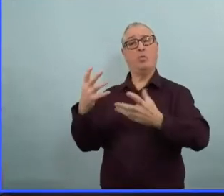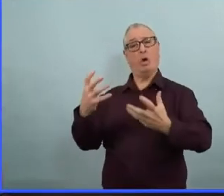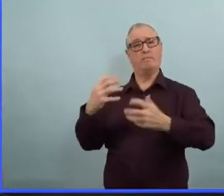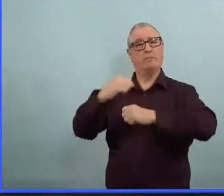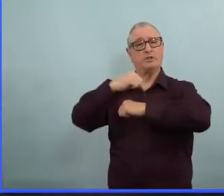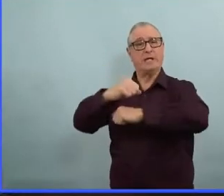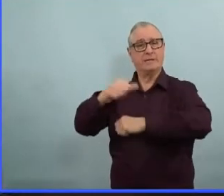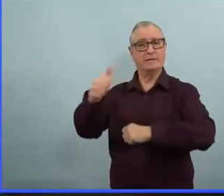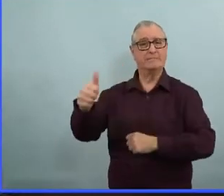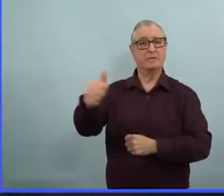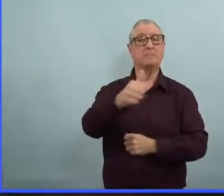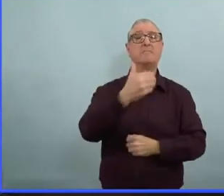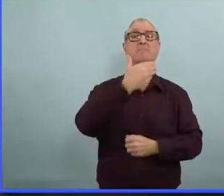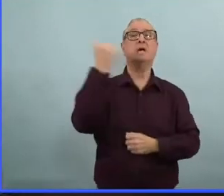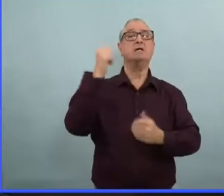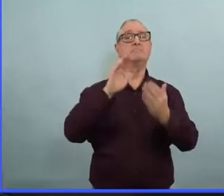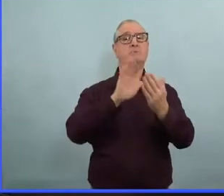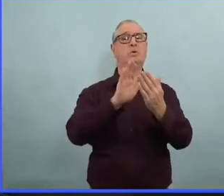pragmatique.